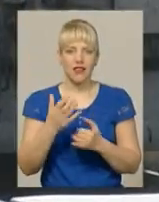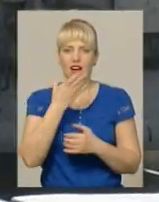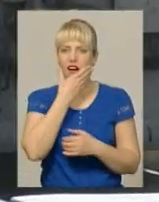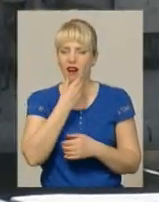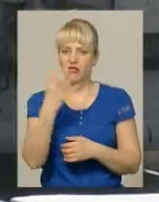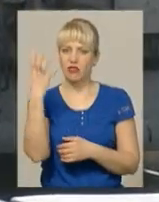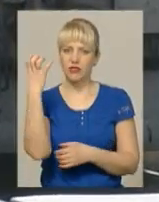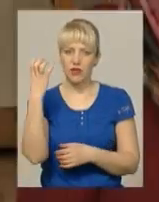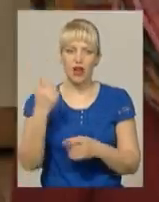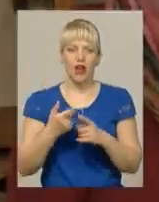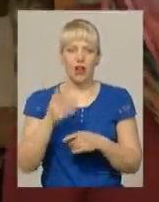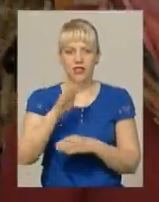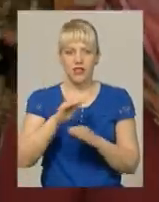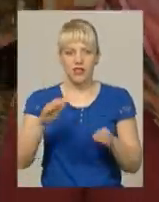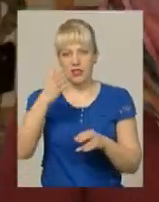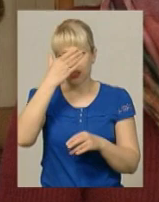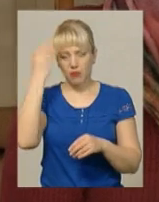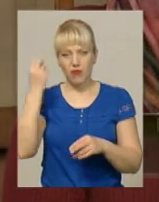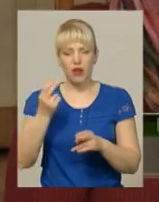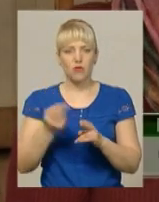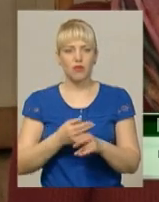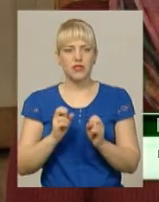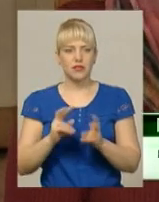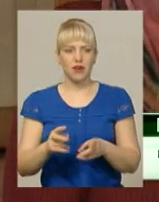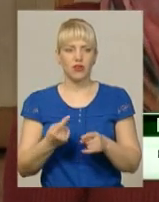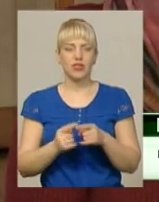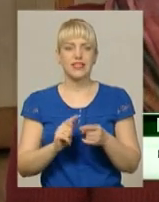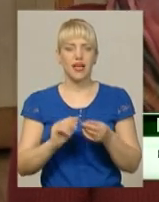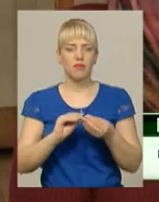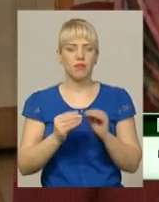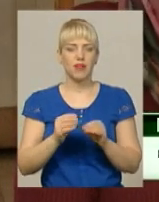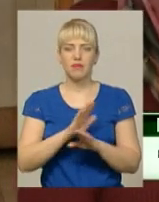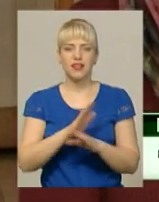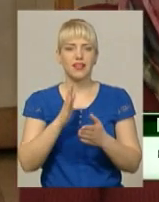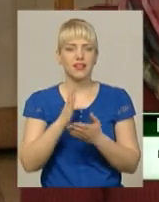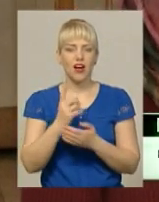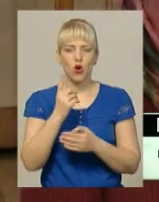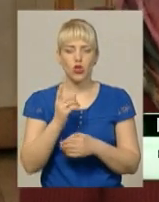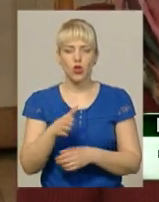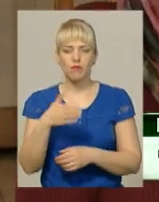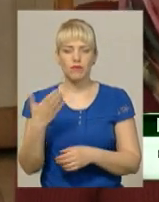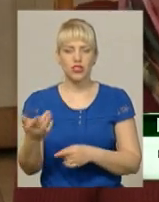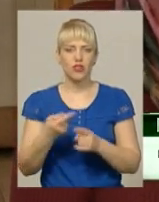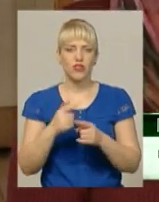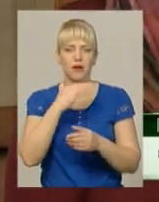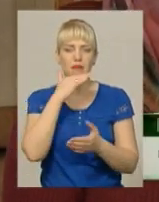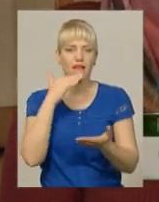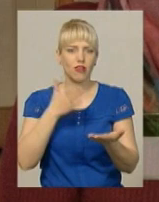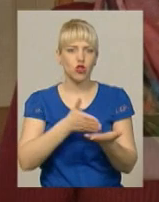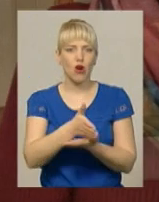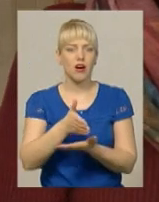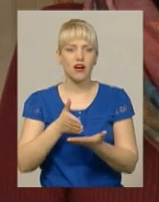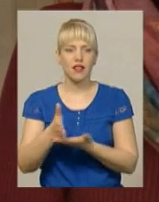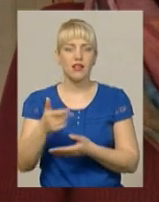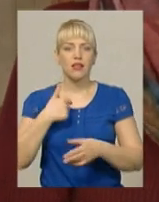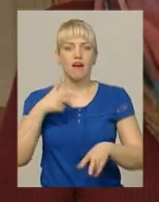вони забувають про безпеку. Ця проблема не є такою однобічною, вона багатогранна, тому що і в першу чергу